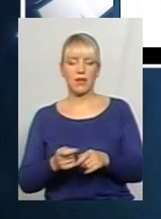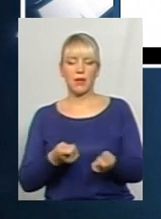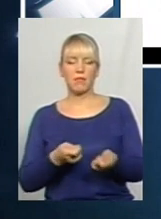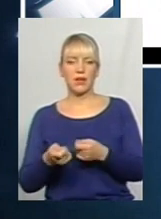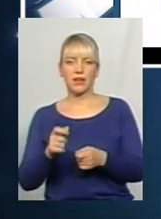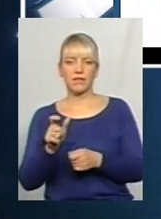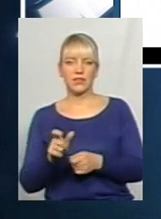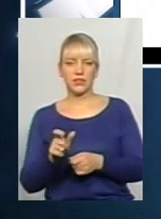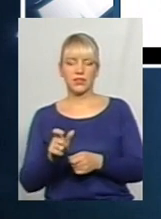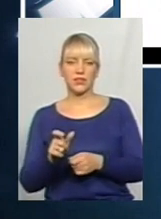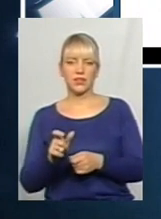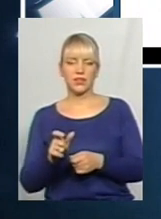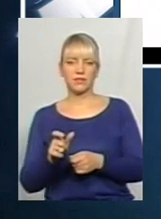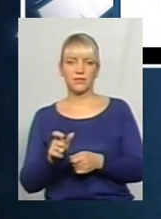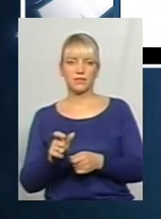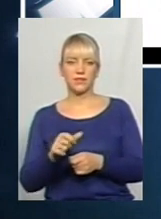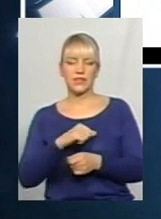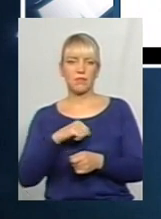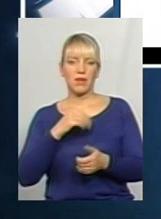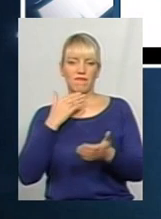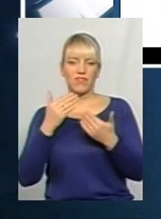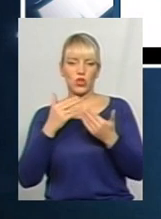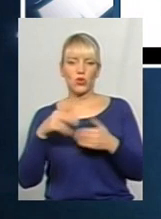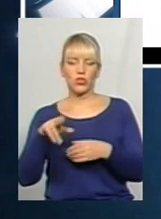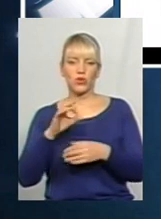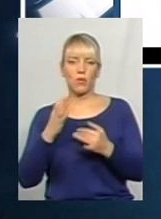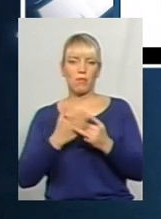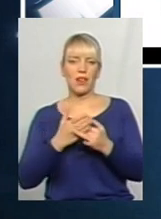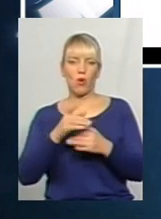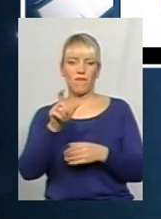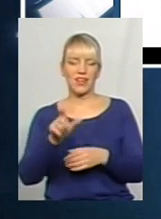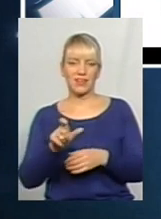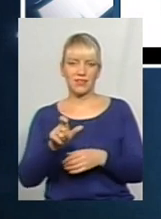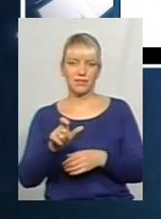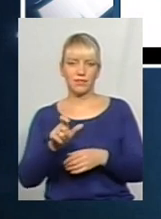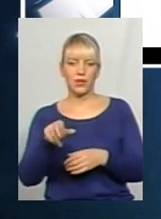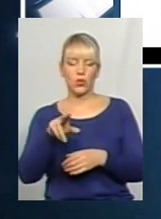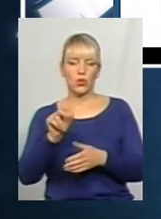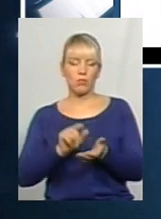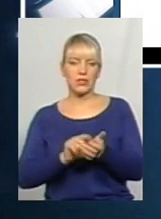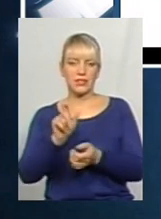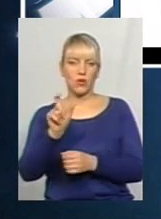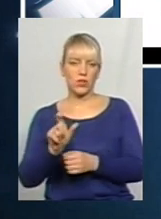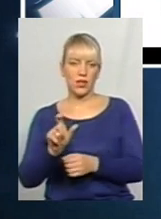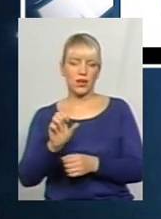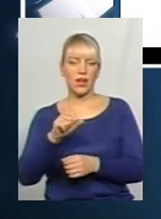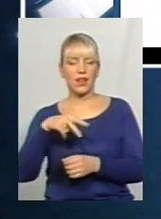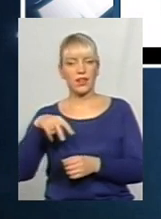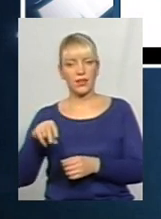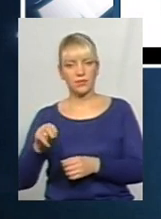стала відношення до пільговика, до пенсіонера. Але